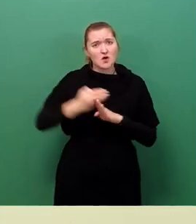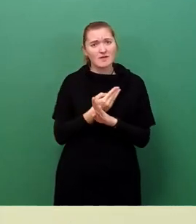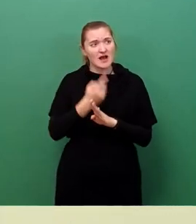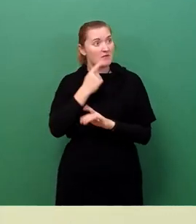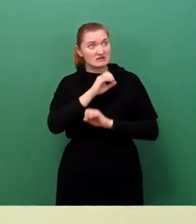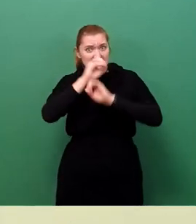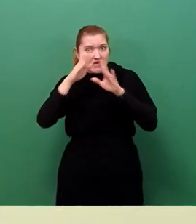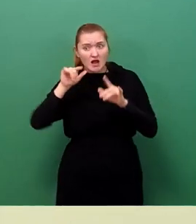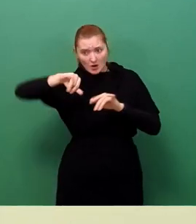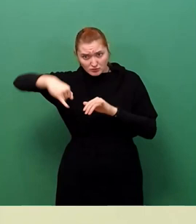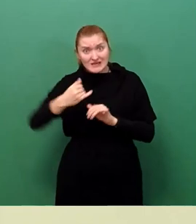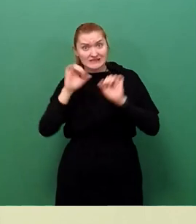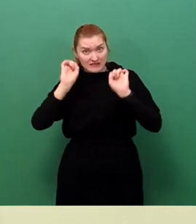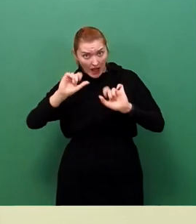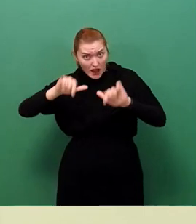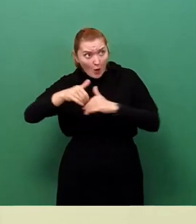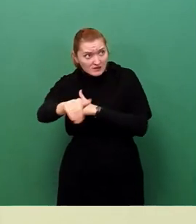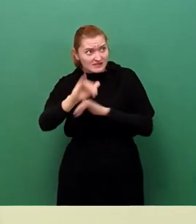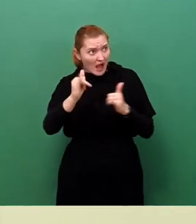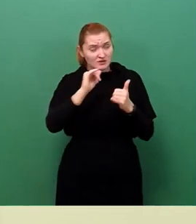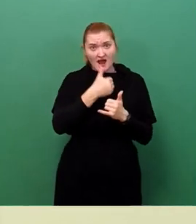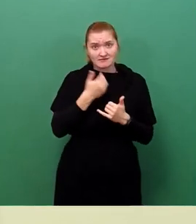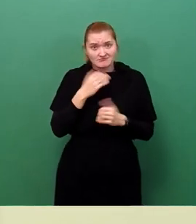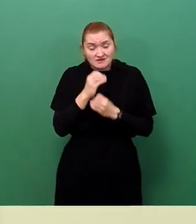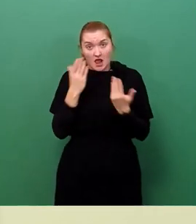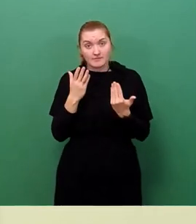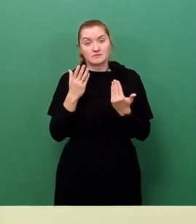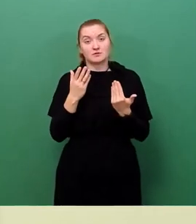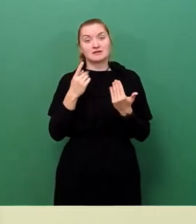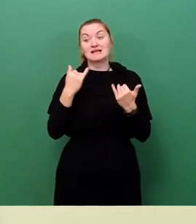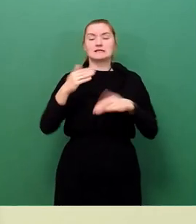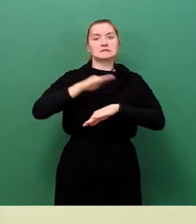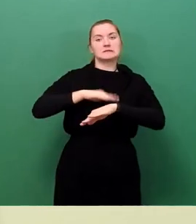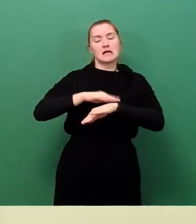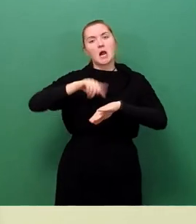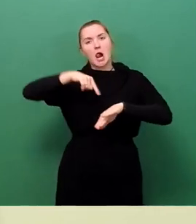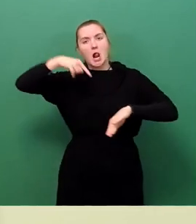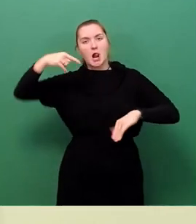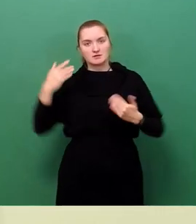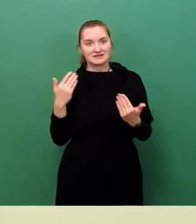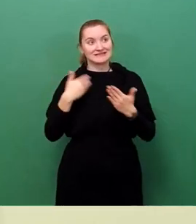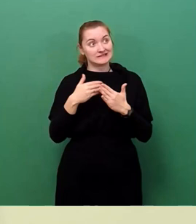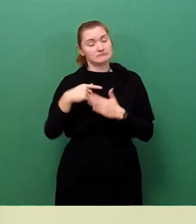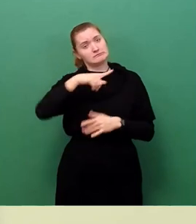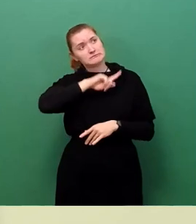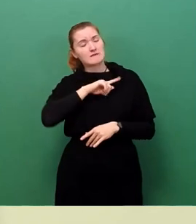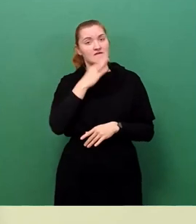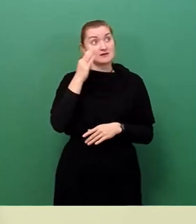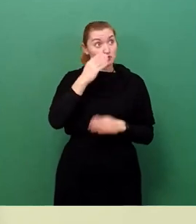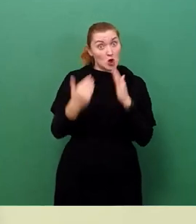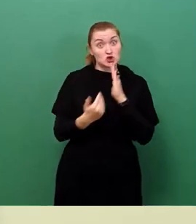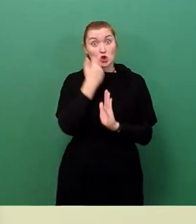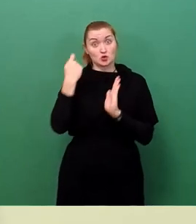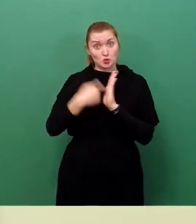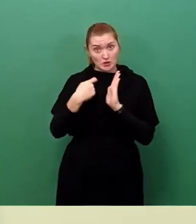umsetzen können. Und auf der Grund der nun fortgeschrittenen Zeit steht die Frage im Raum, ob ein neues Wertgutachten erstellt werden muss.